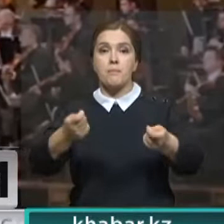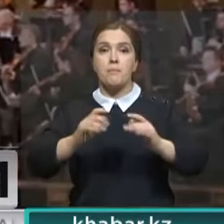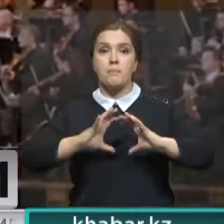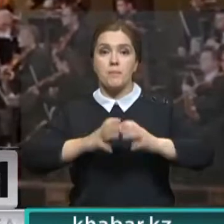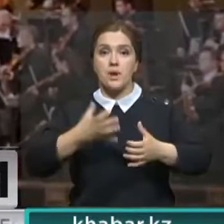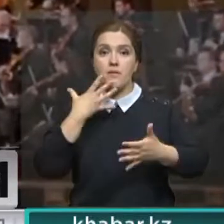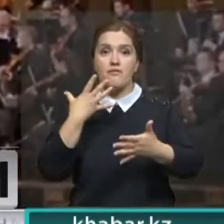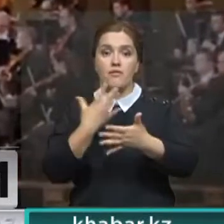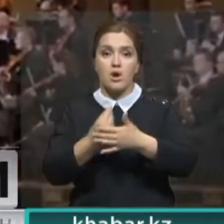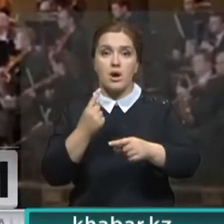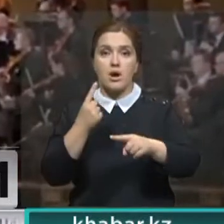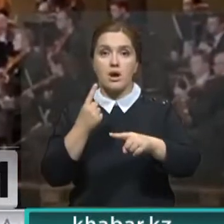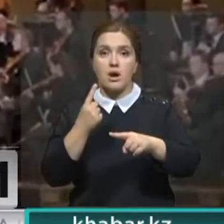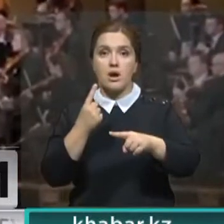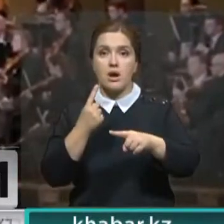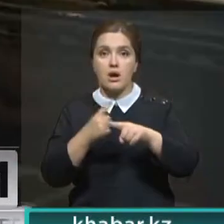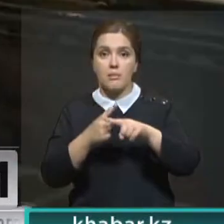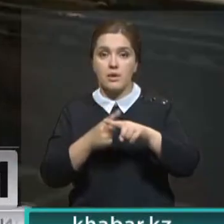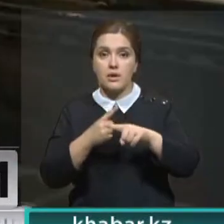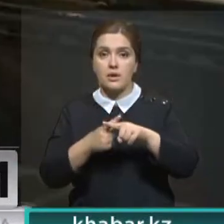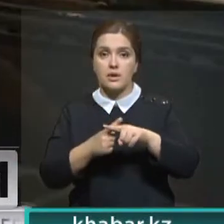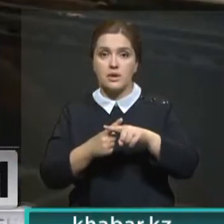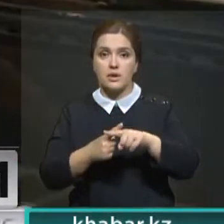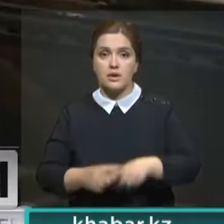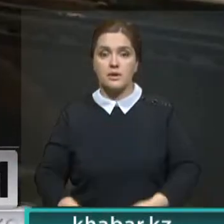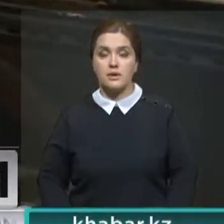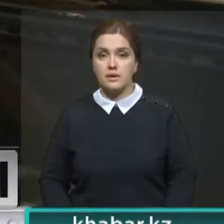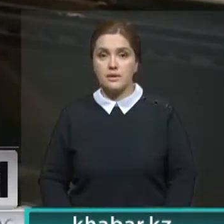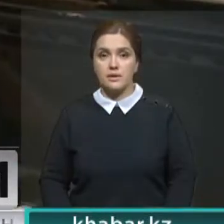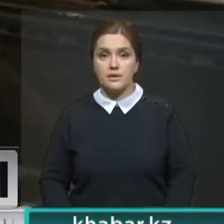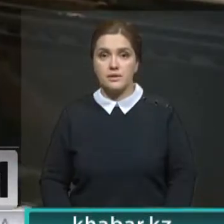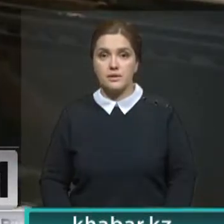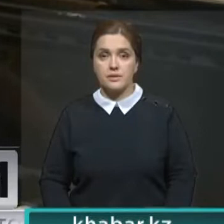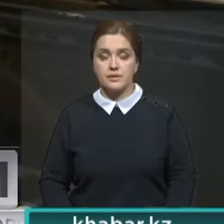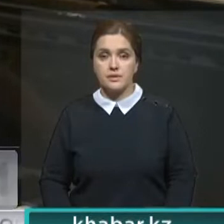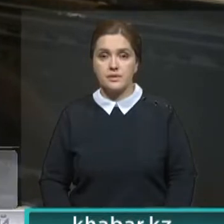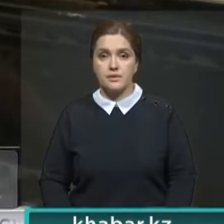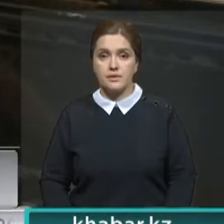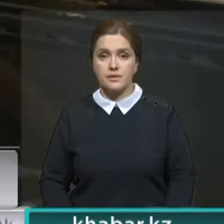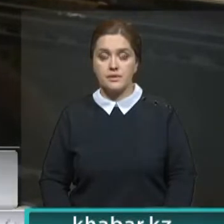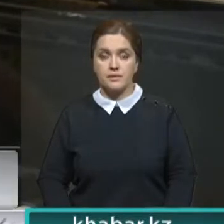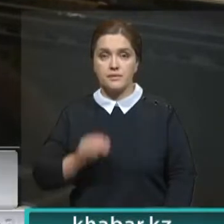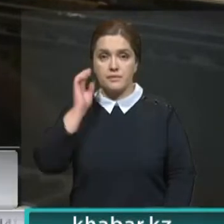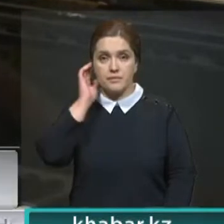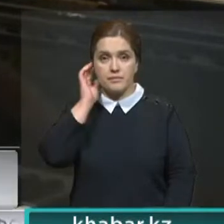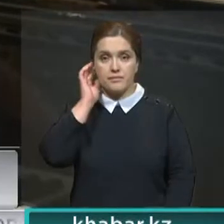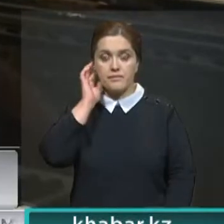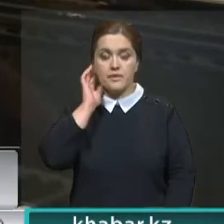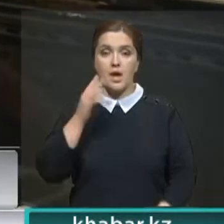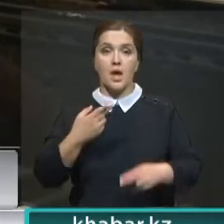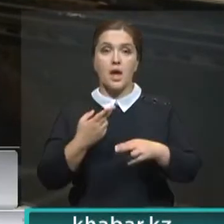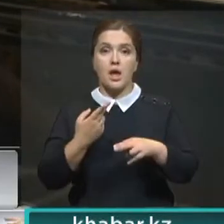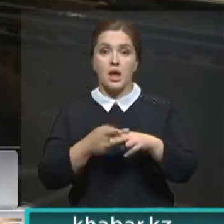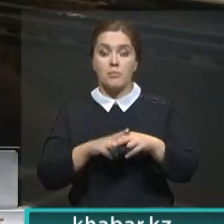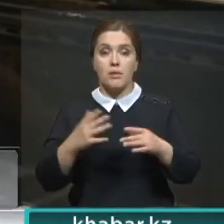настрой и надежду на скорое завершение пандемии. Вообще эти оркестры топ-10, так скажем, на их концерты продаются билеты за